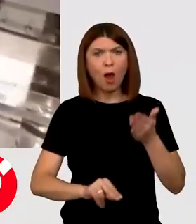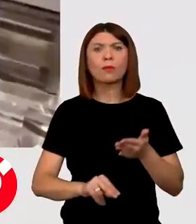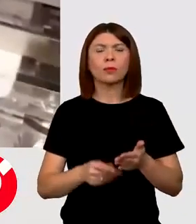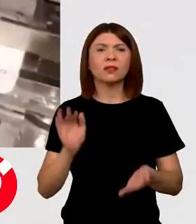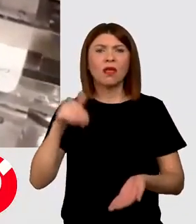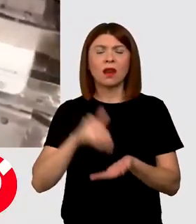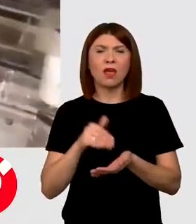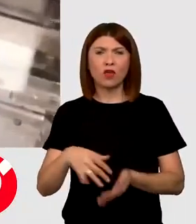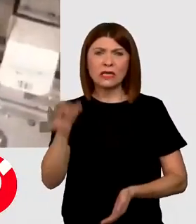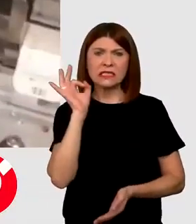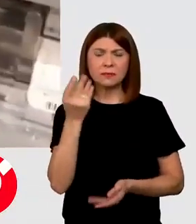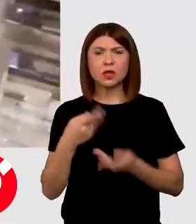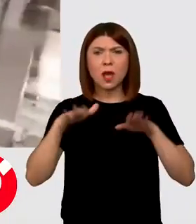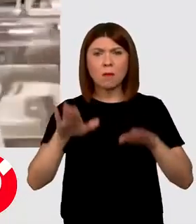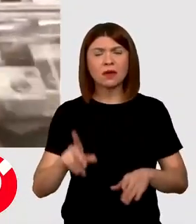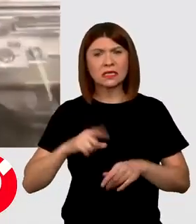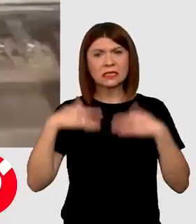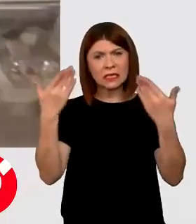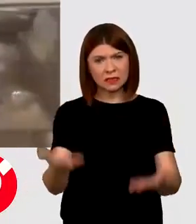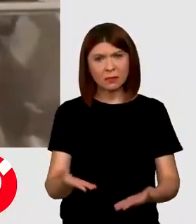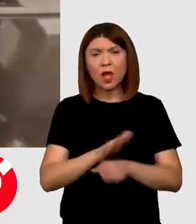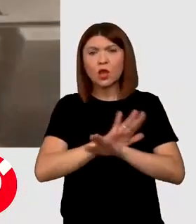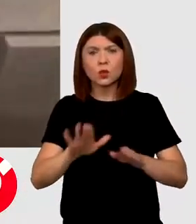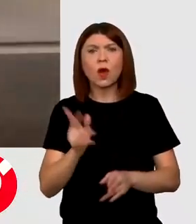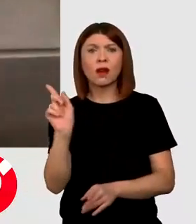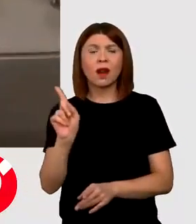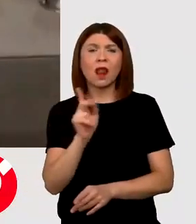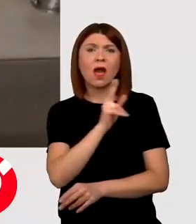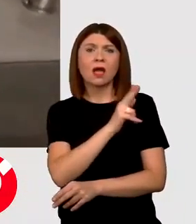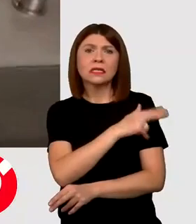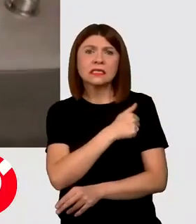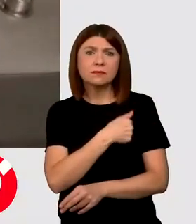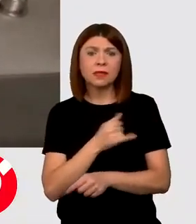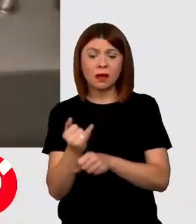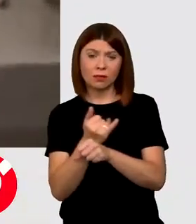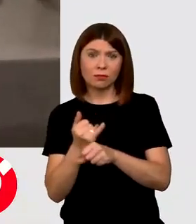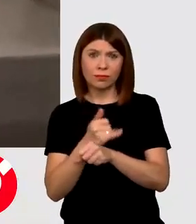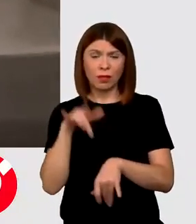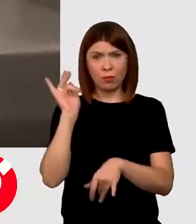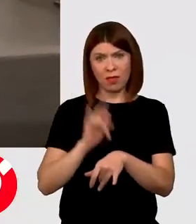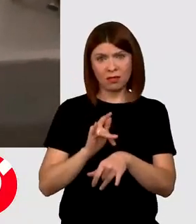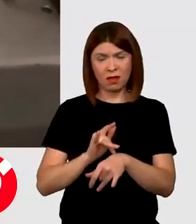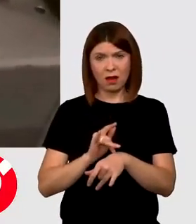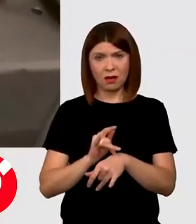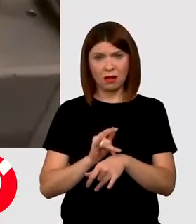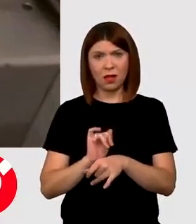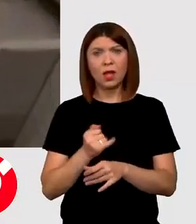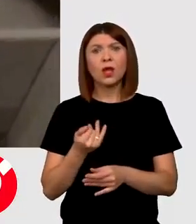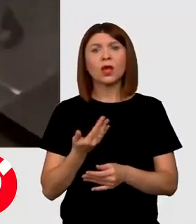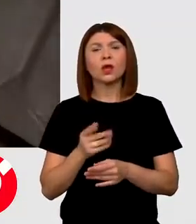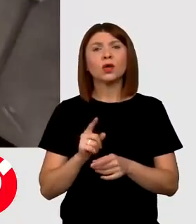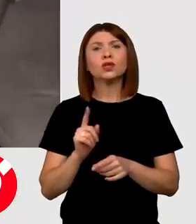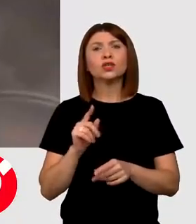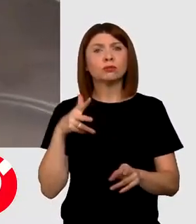speciale, în baza căreia se administrează doar în unitate sanitare sub asupraveghere medicală, cu utilizare